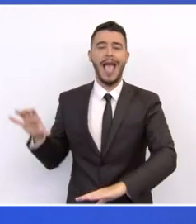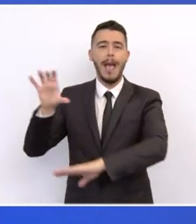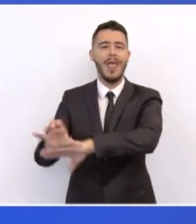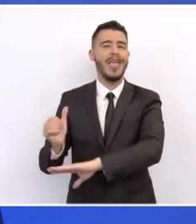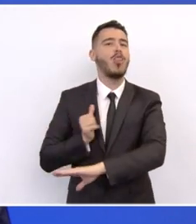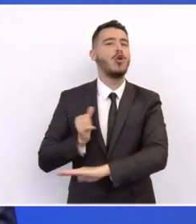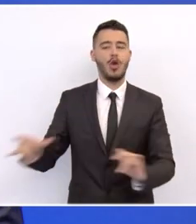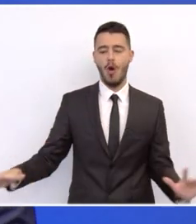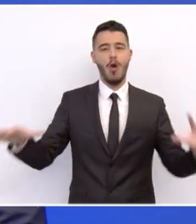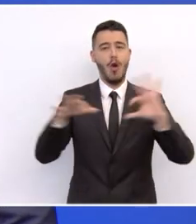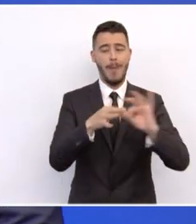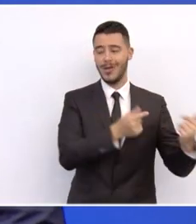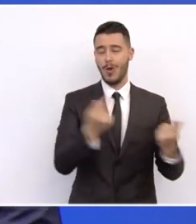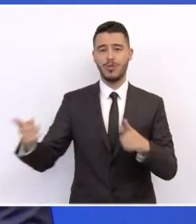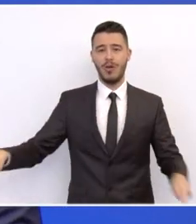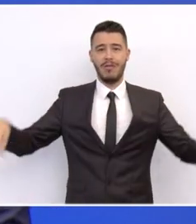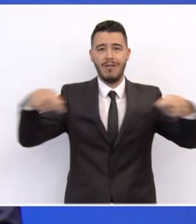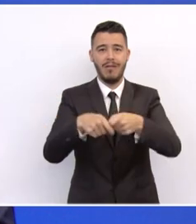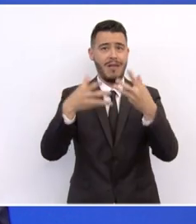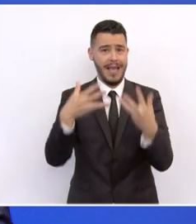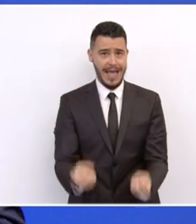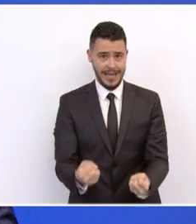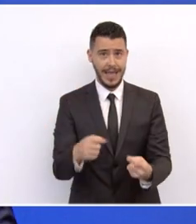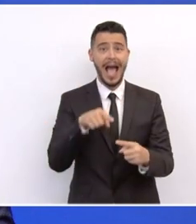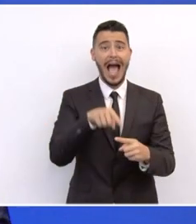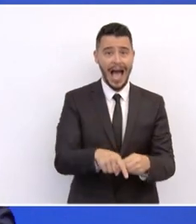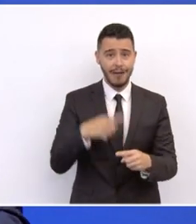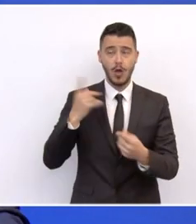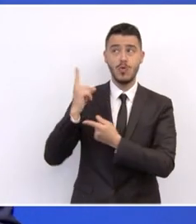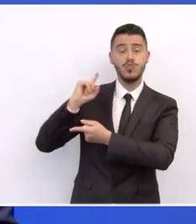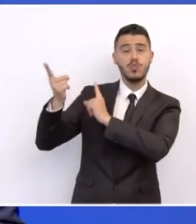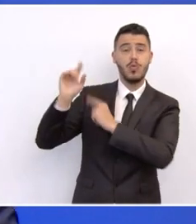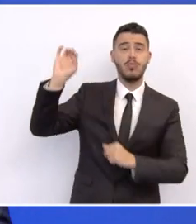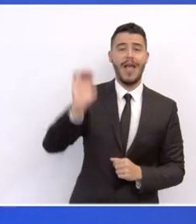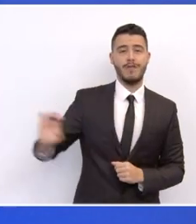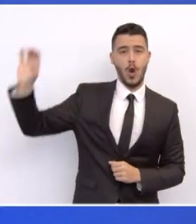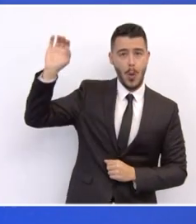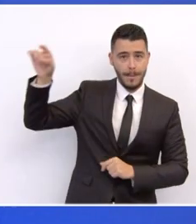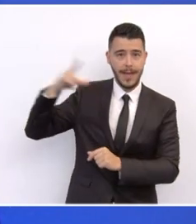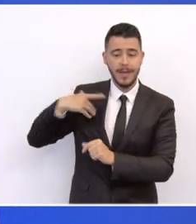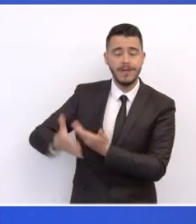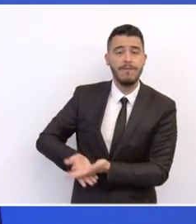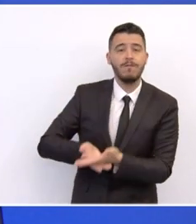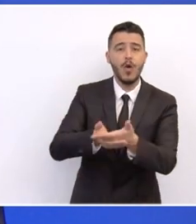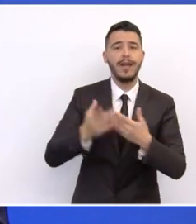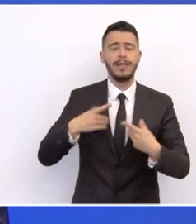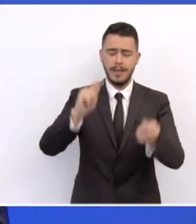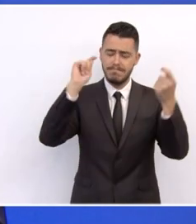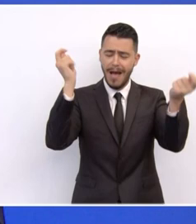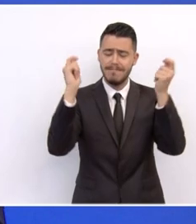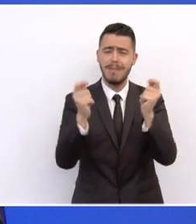σε ευρωπαϊκό και ελληνικό επίπεδο ένα συνεκτικό σχέδιο μεταρρυθμίσεων και επενδύσεων.